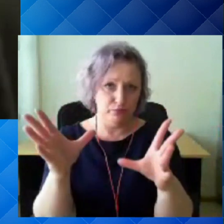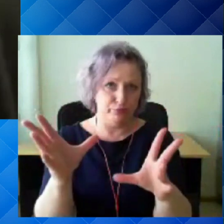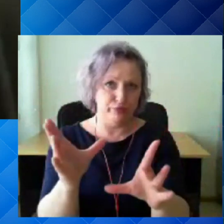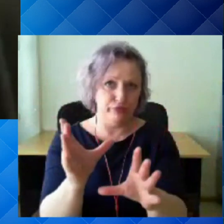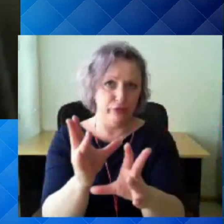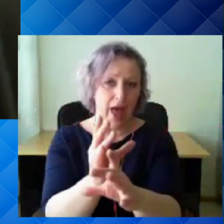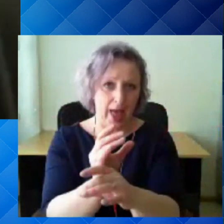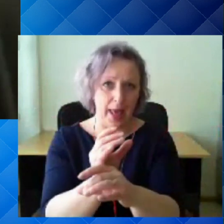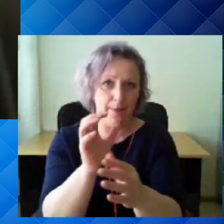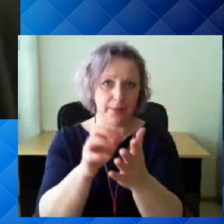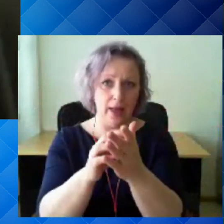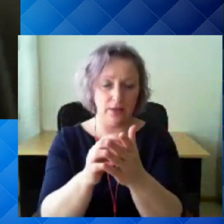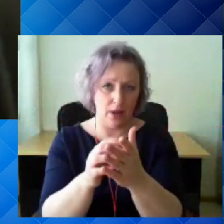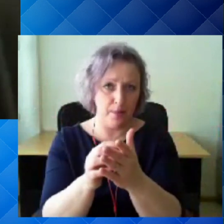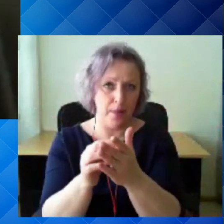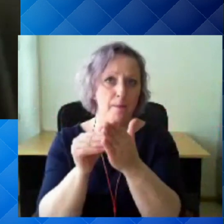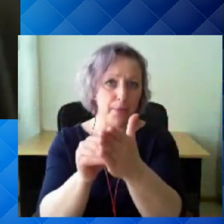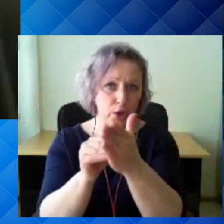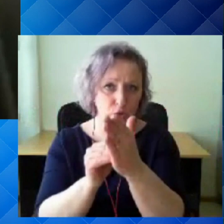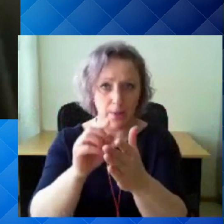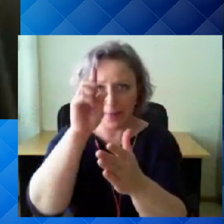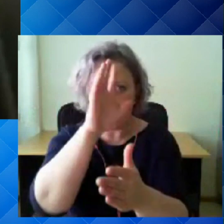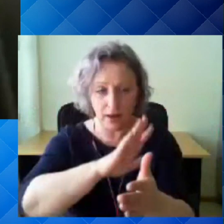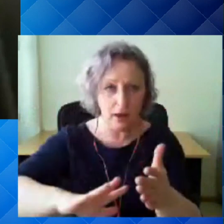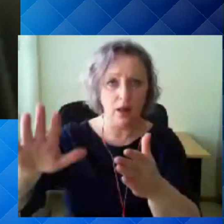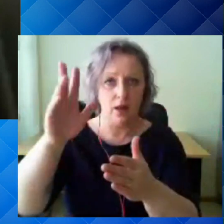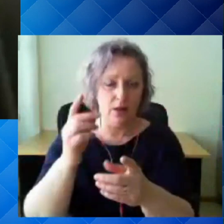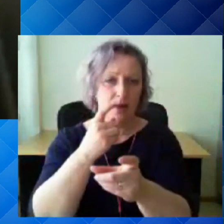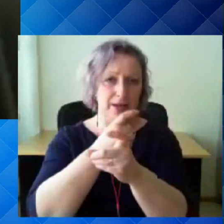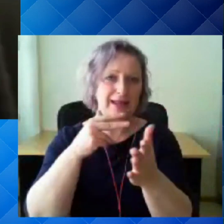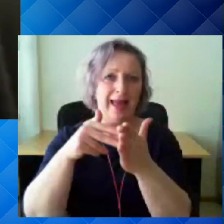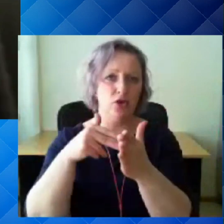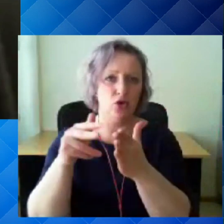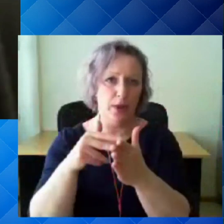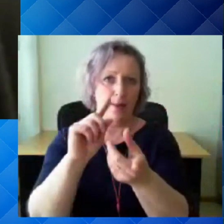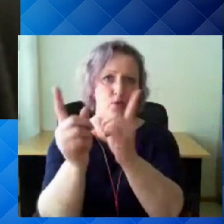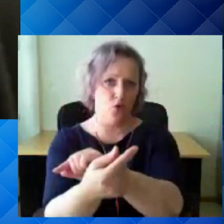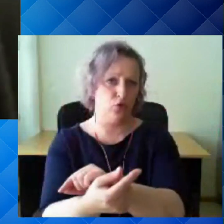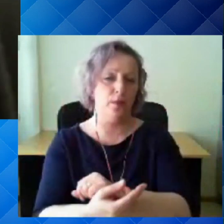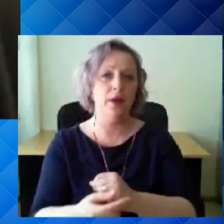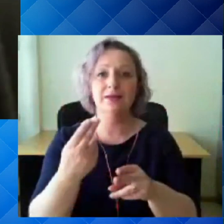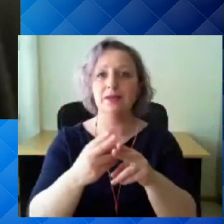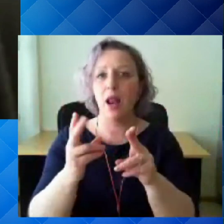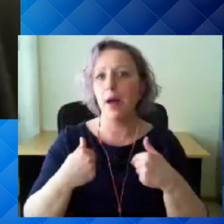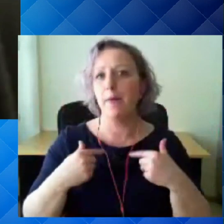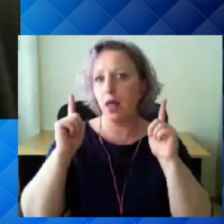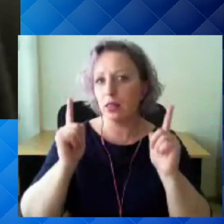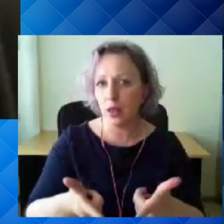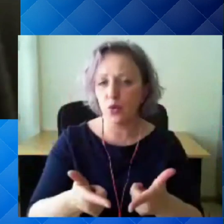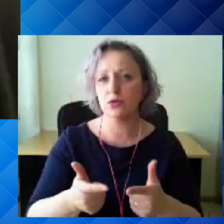riskikäitumist ja seda on väga raske juhtida hiljem. Et selles mõttes ma olen nõus, et me peame küll